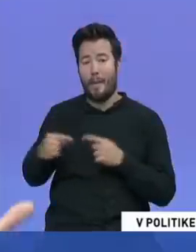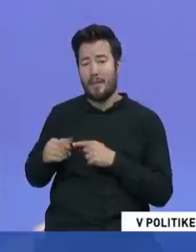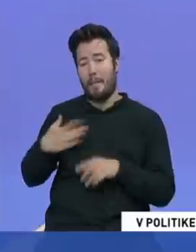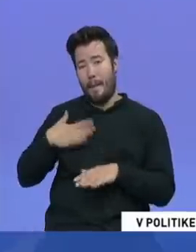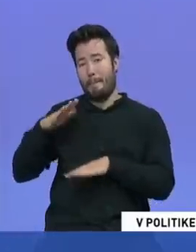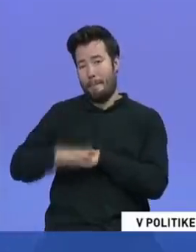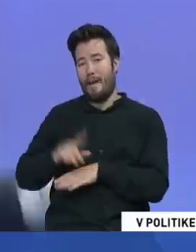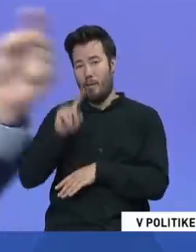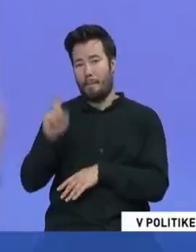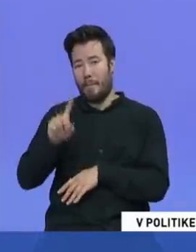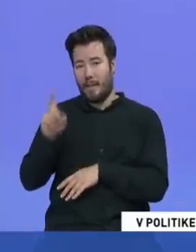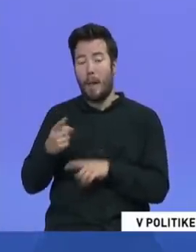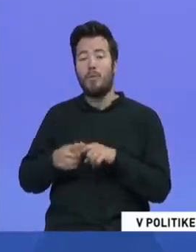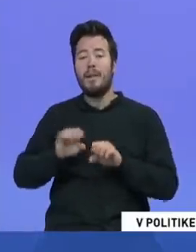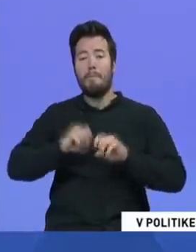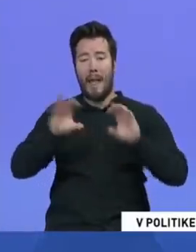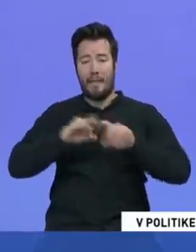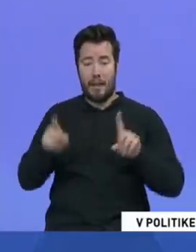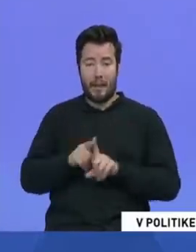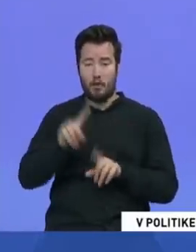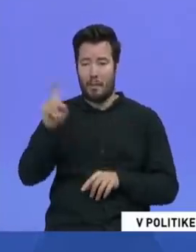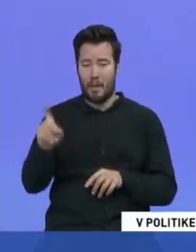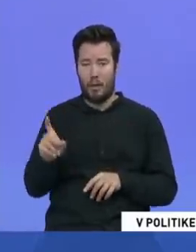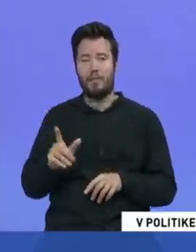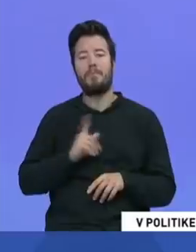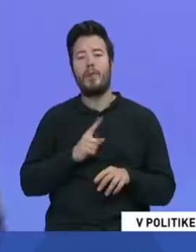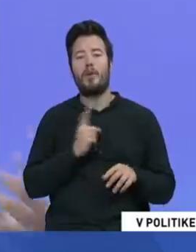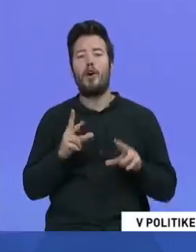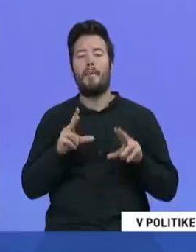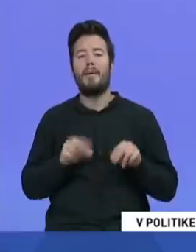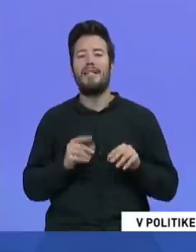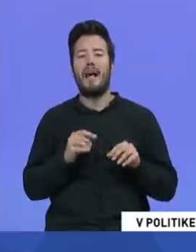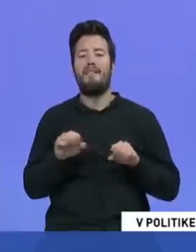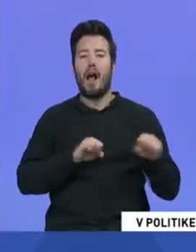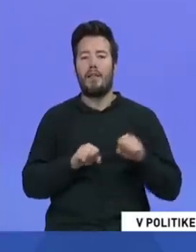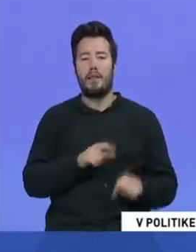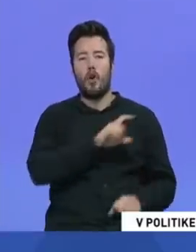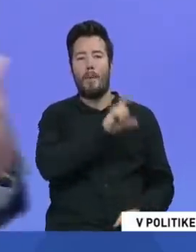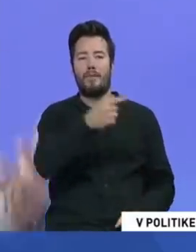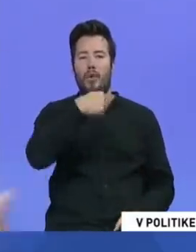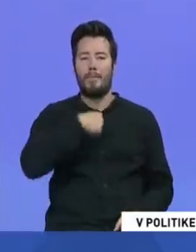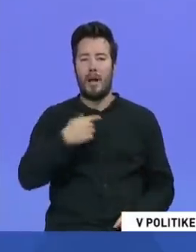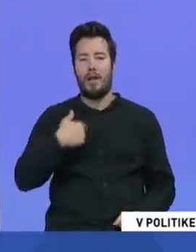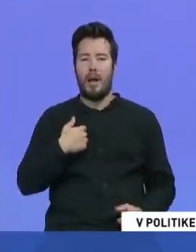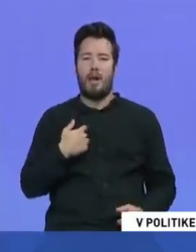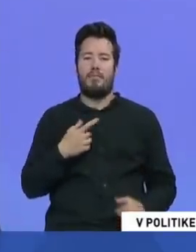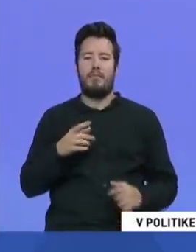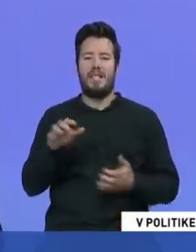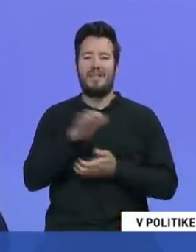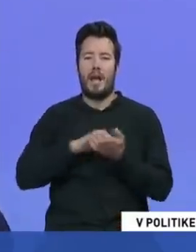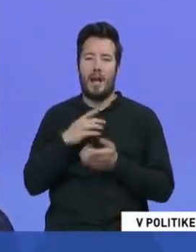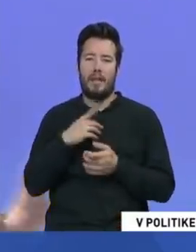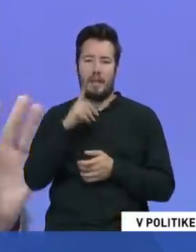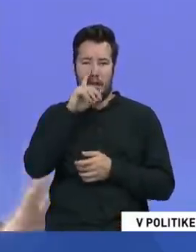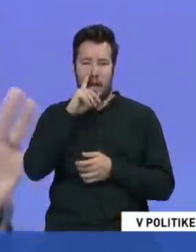pýtajú sa aj médiá. A pokiaľ potom je reakcia predsedu vlády, že ma tu obviňuje to zoofilie, že všetkých náokolo obviňuje, že sú idiotie, teraz